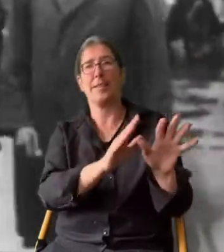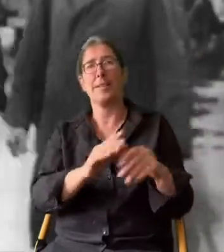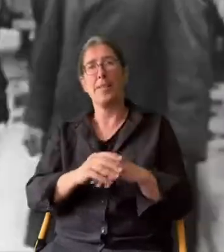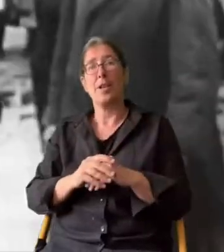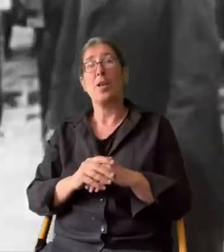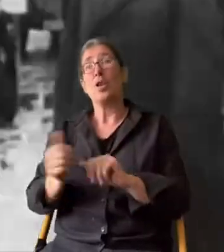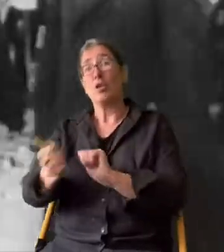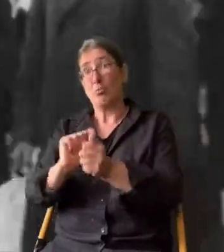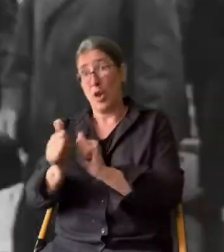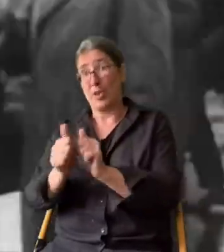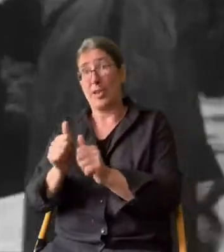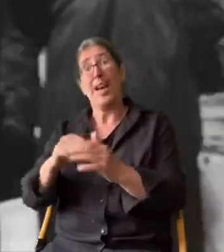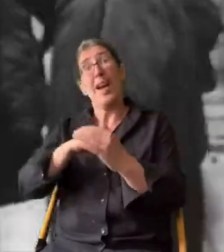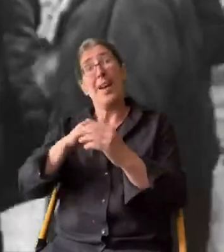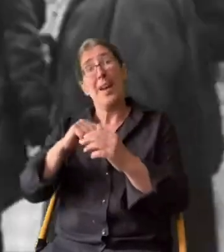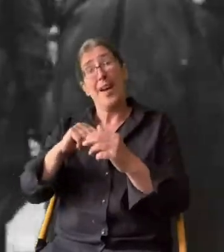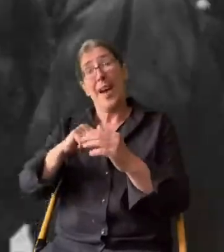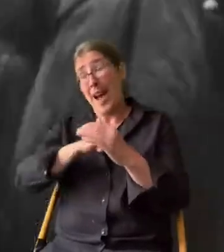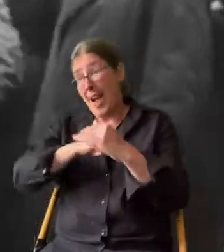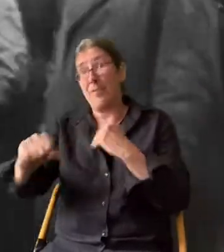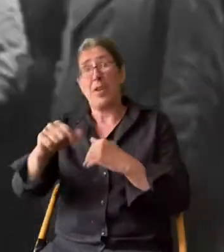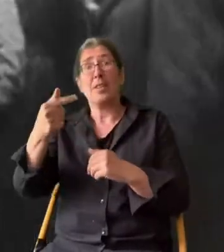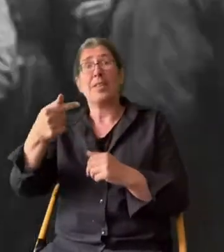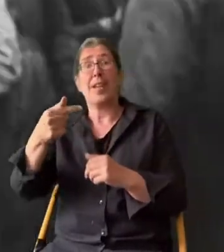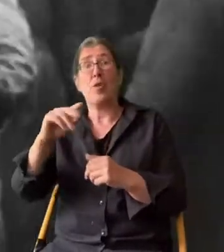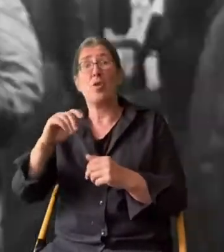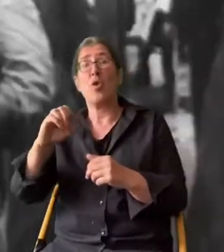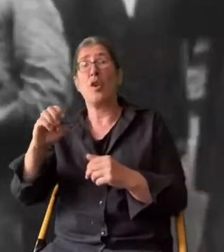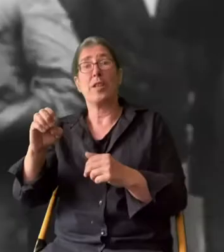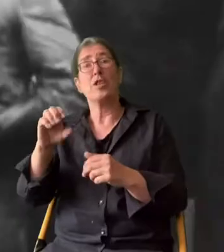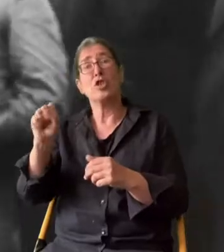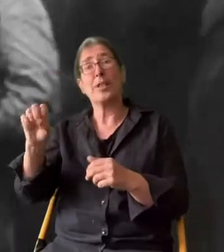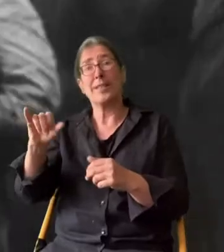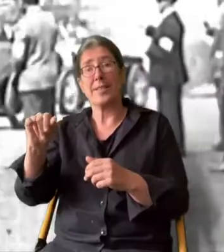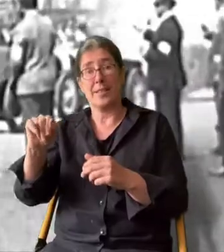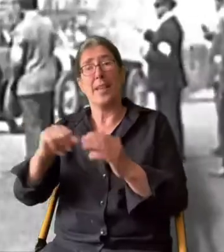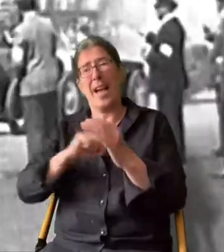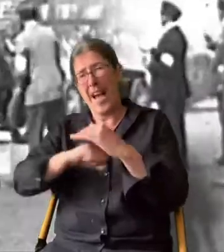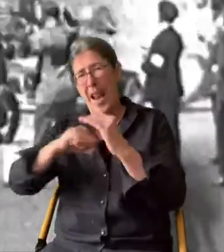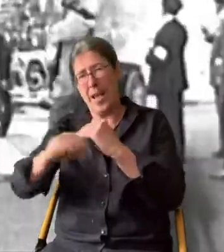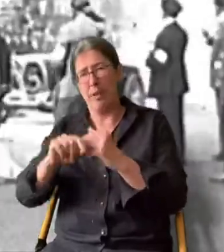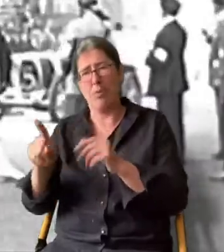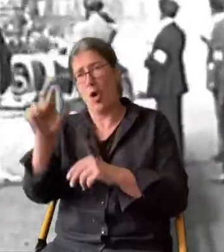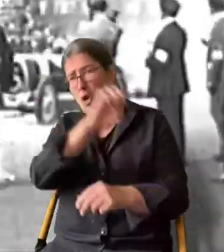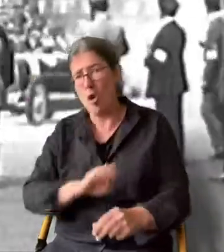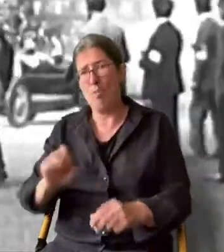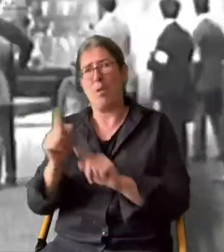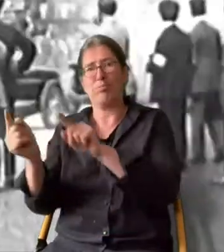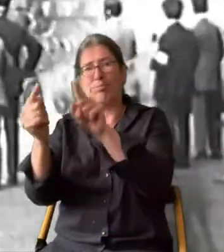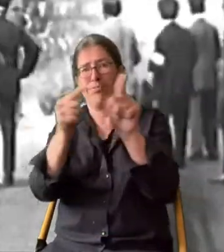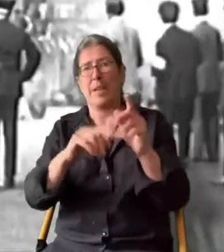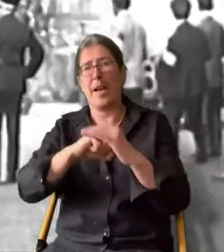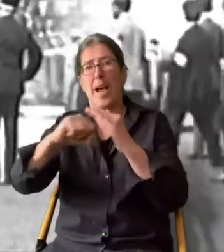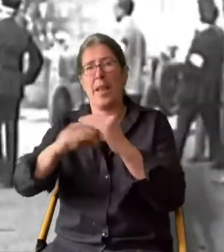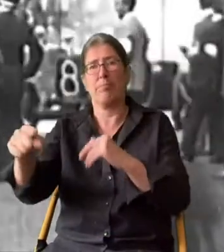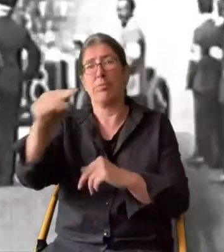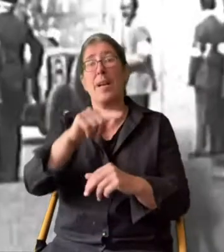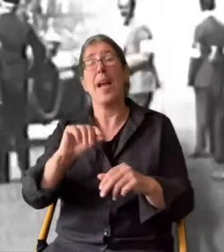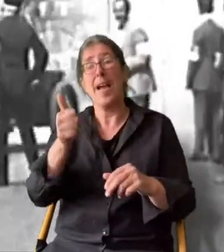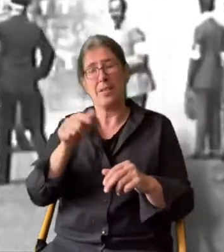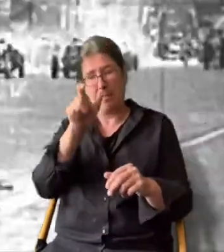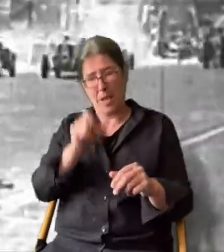Sportliche Pionierin der Emanzipation ist die Rennfahrerin Cleonore Stinnes. Sie fährt Rallys in ganz Europa.